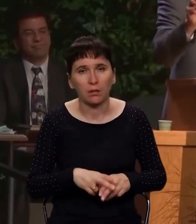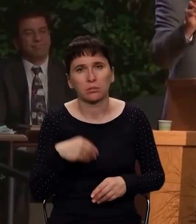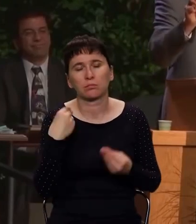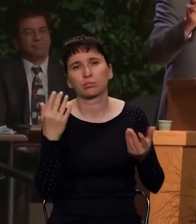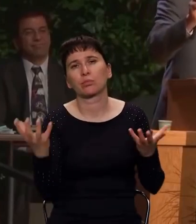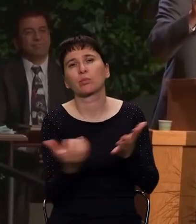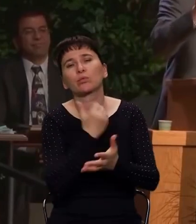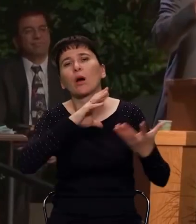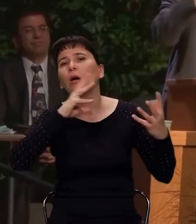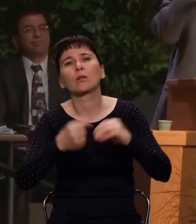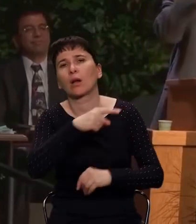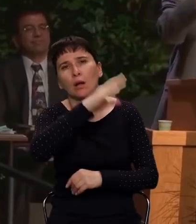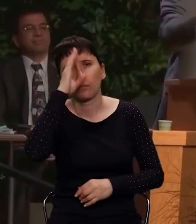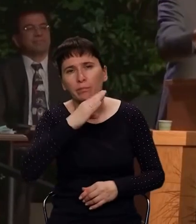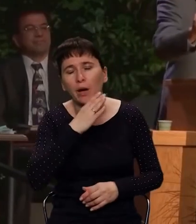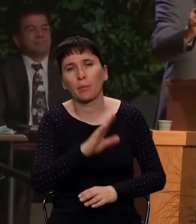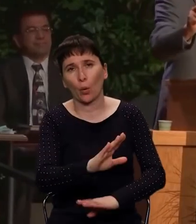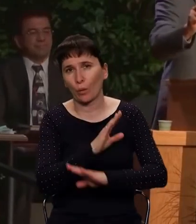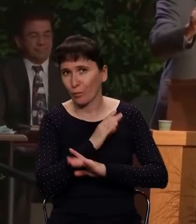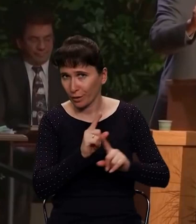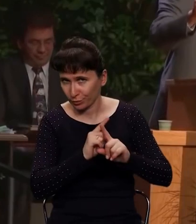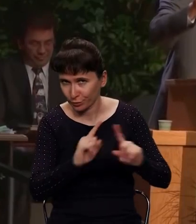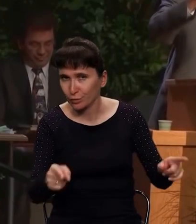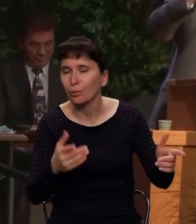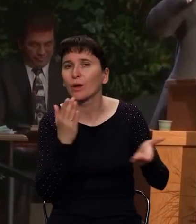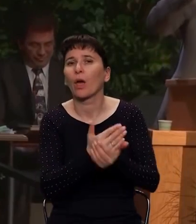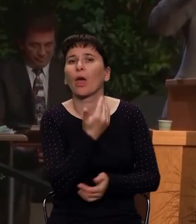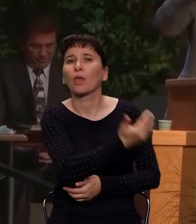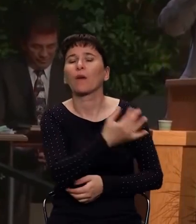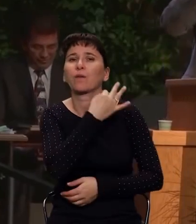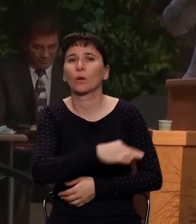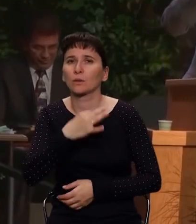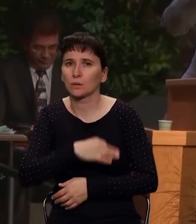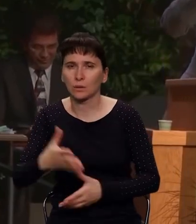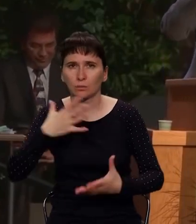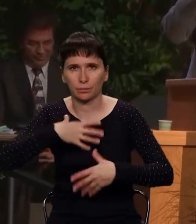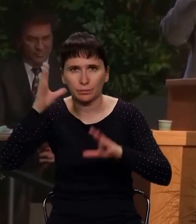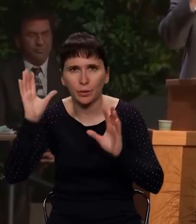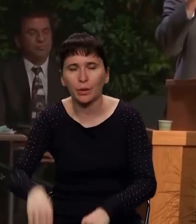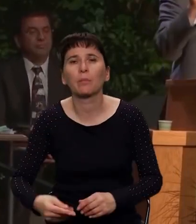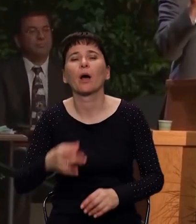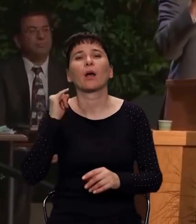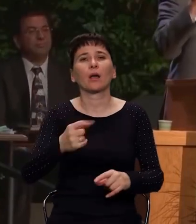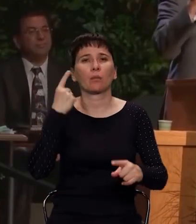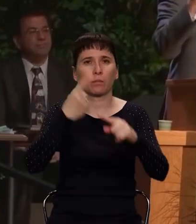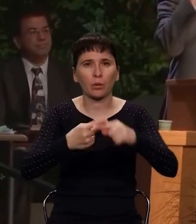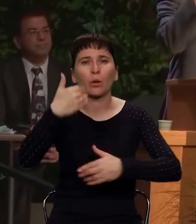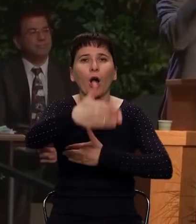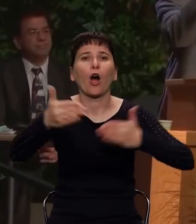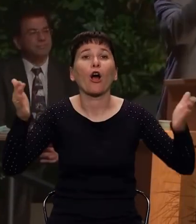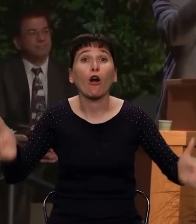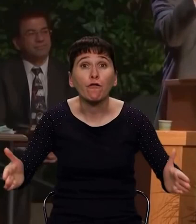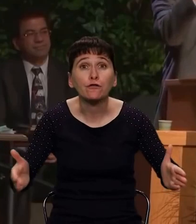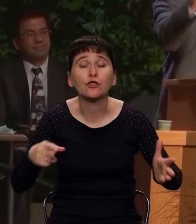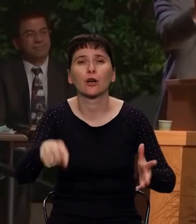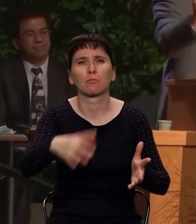отца. Это привело к гибели его детей. Это привело к тому, что ковчать Божий, святыня Божья, там, где